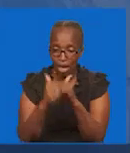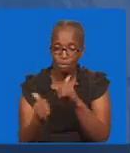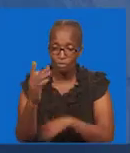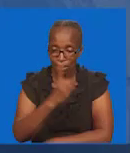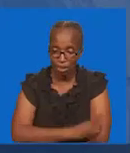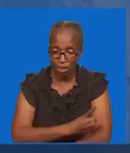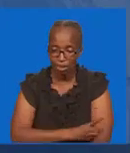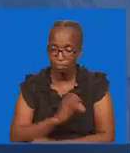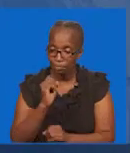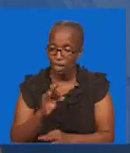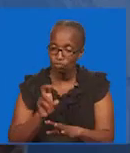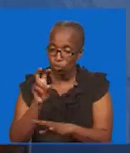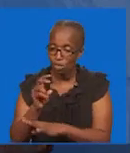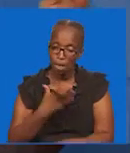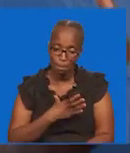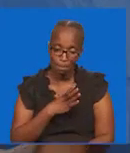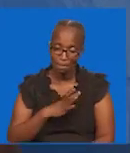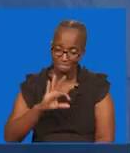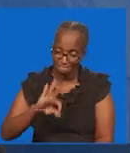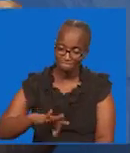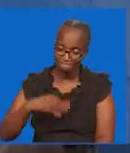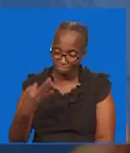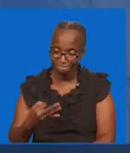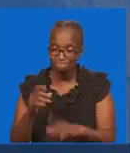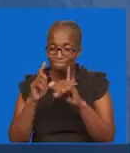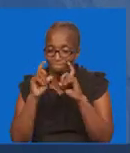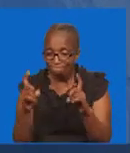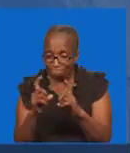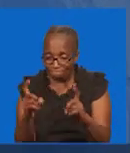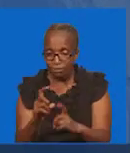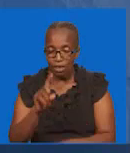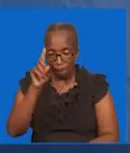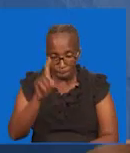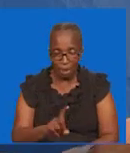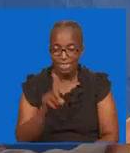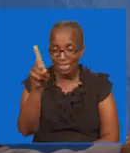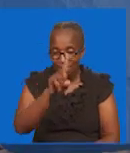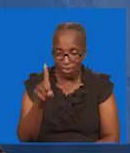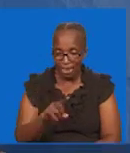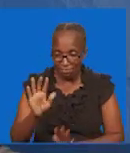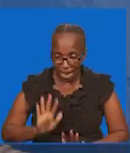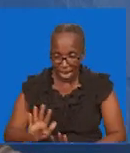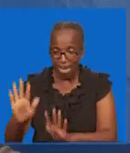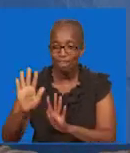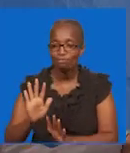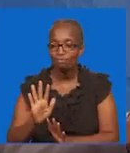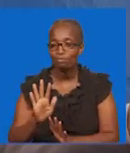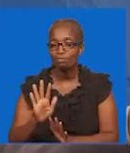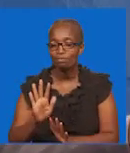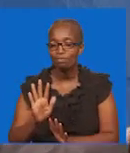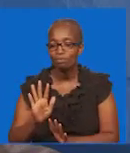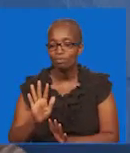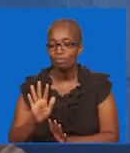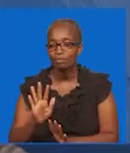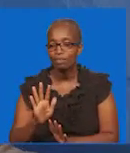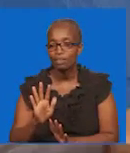kila siku Katika amambaya Tukiona watu wakiangukia katika dhambi Tusije tuka waachilia Ili wakaweze